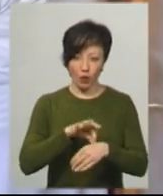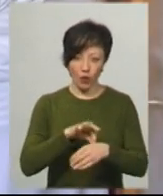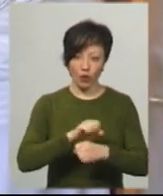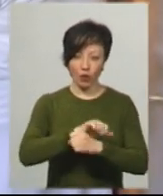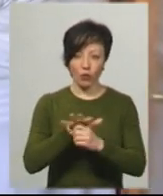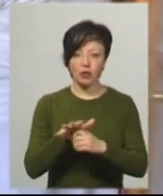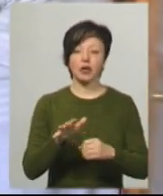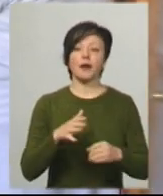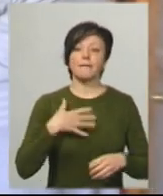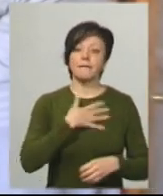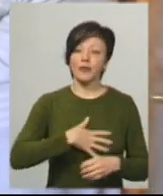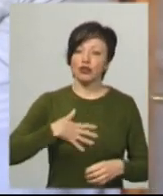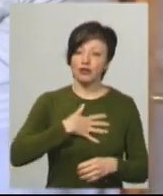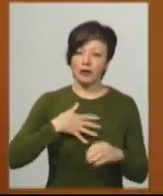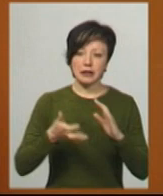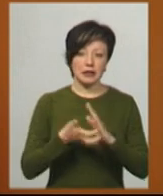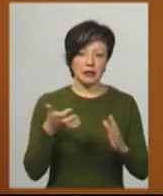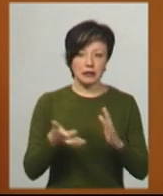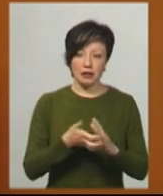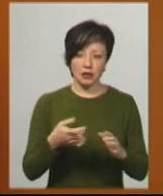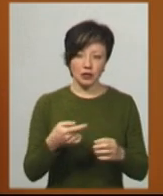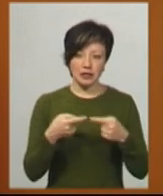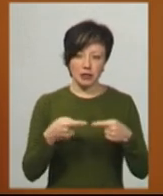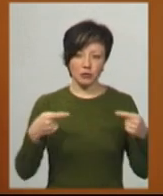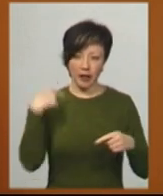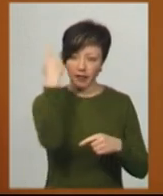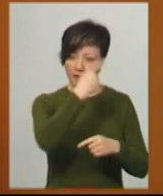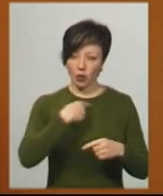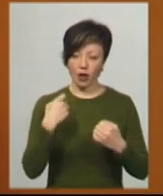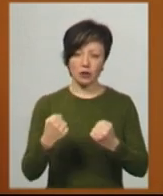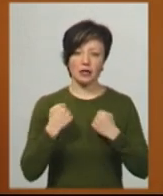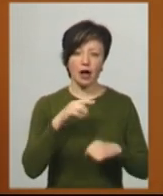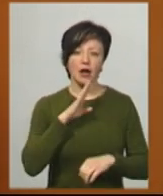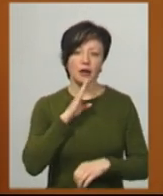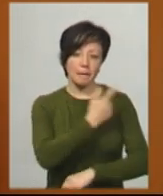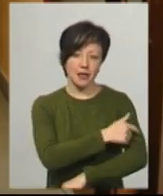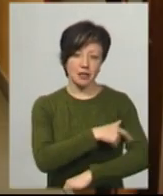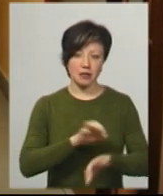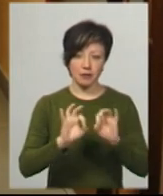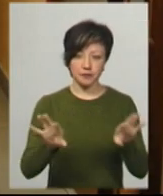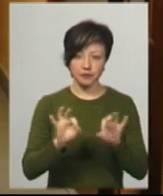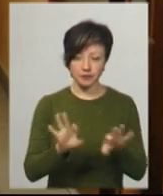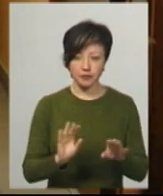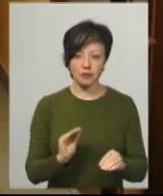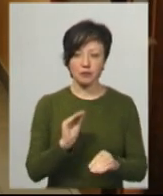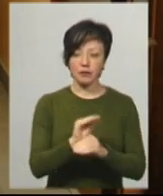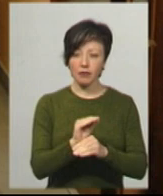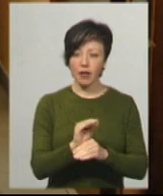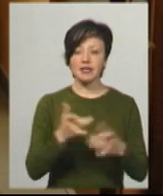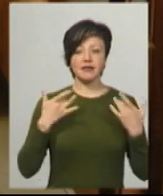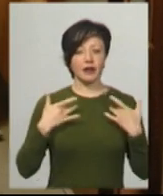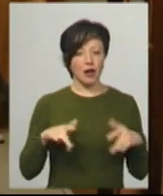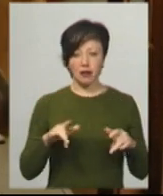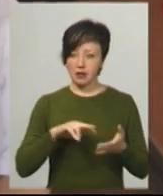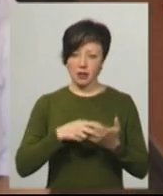інфекцією, переживає через нестачу засобів індивідуального захисту, каже медсестра Вікторія Афіновська. Додає, проте звільнятися